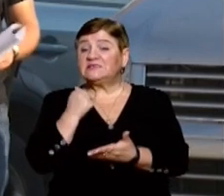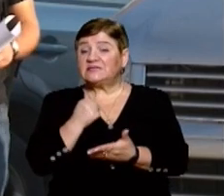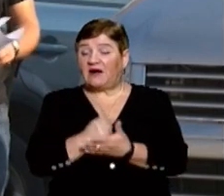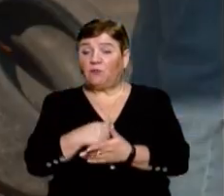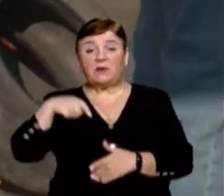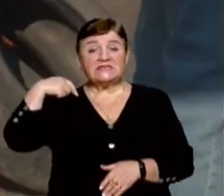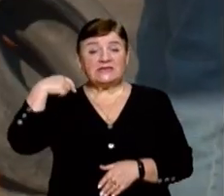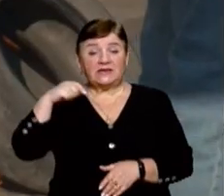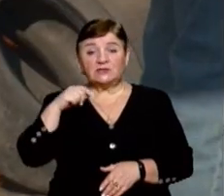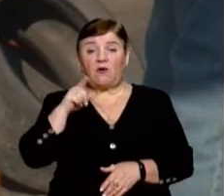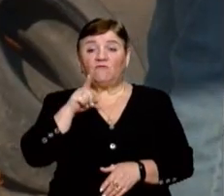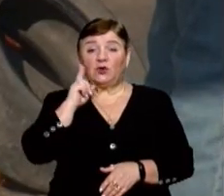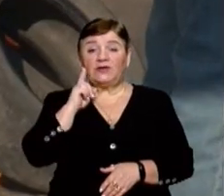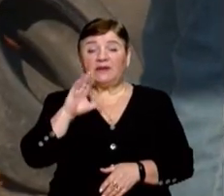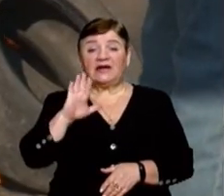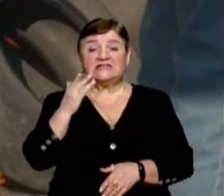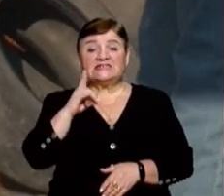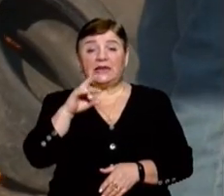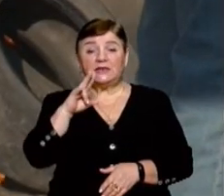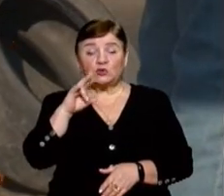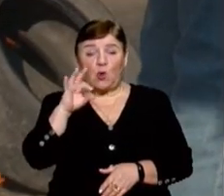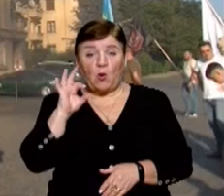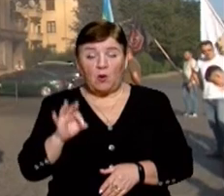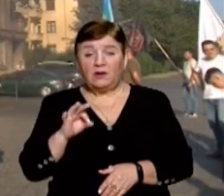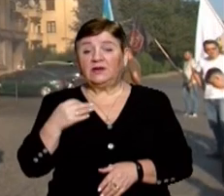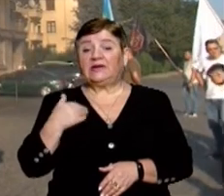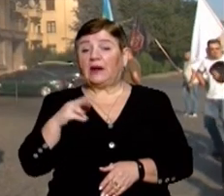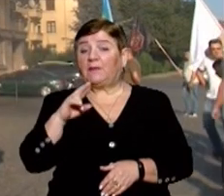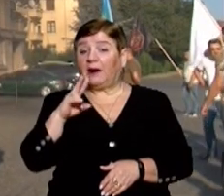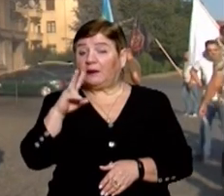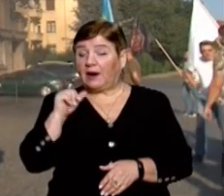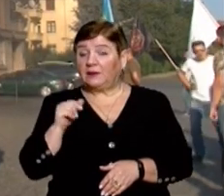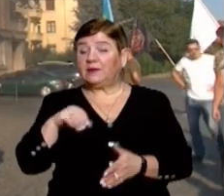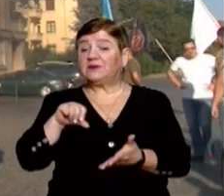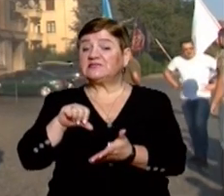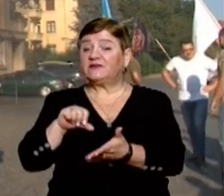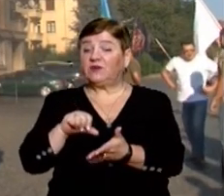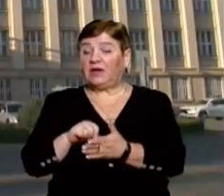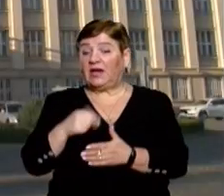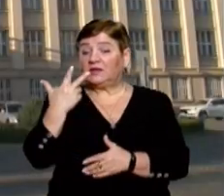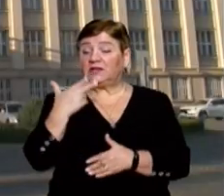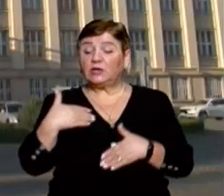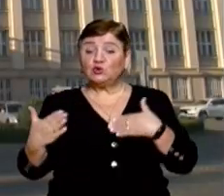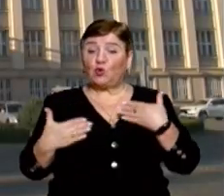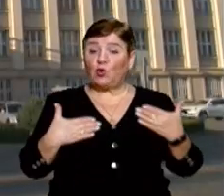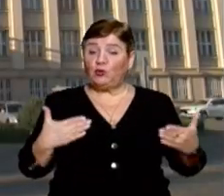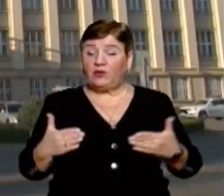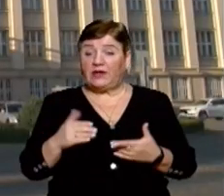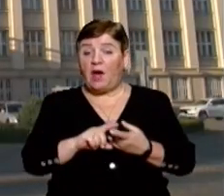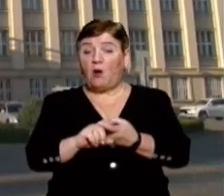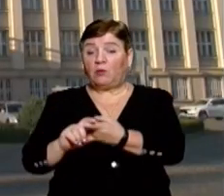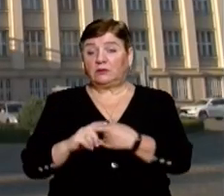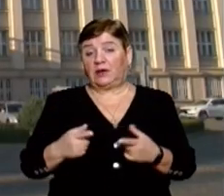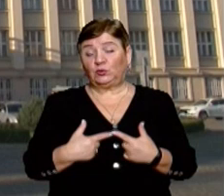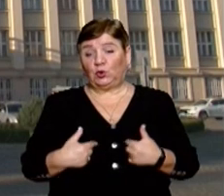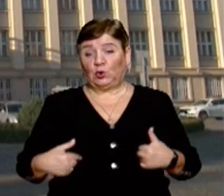президента Володимира Зеленського, керівника його офісу Андрія Єрмака, а також представників тристоронньої контактної групи з врегулювання